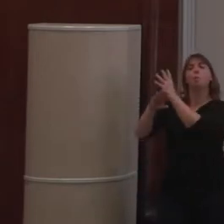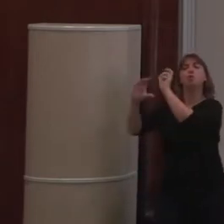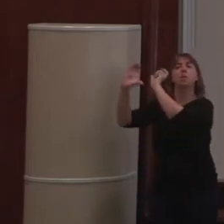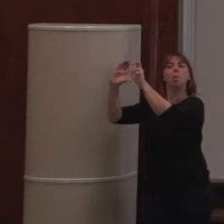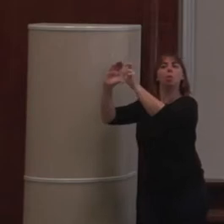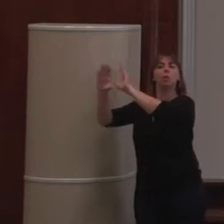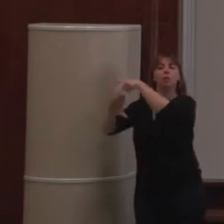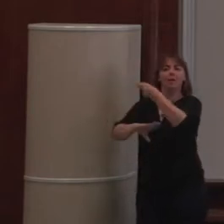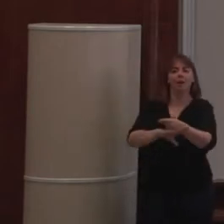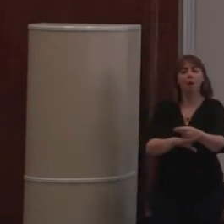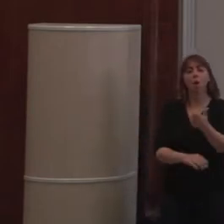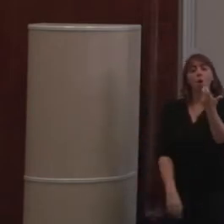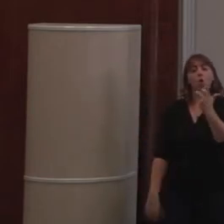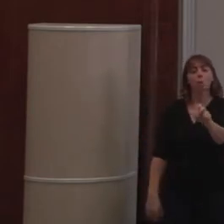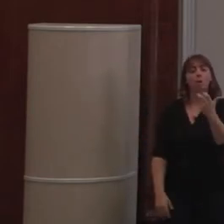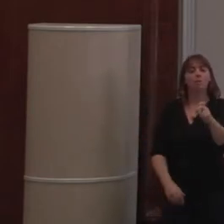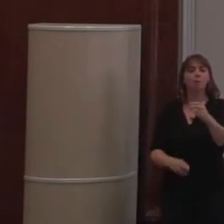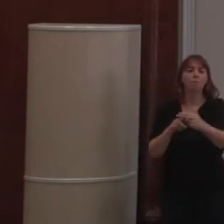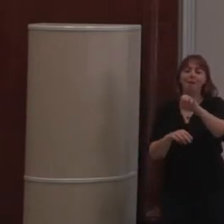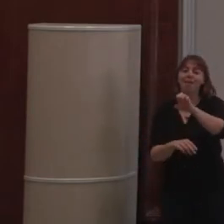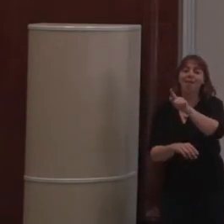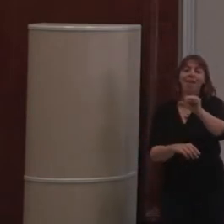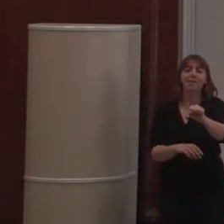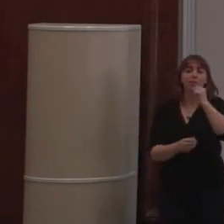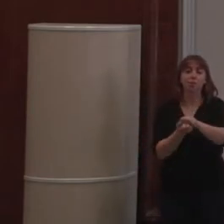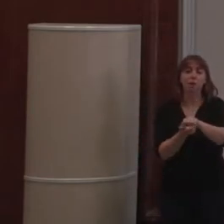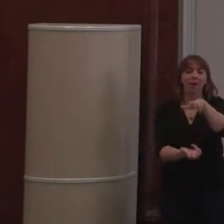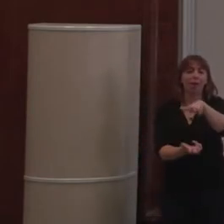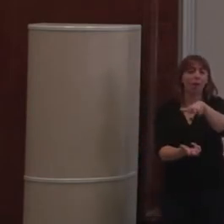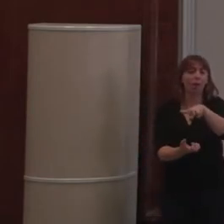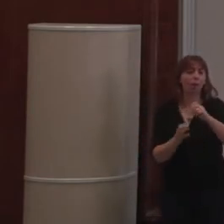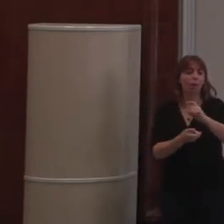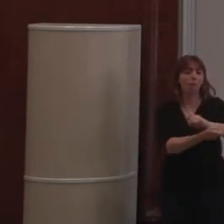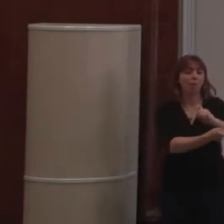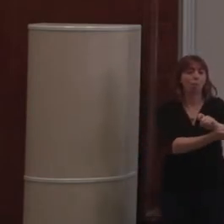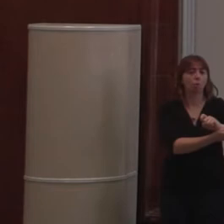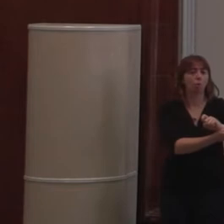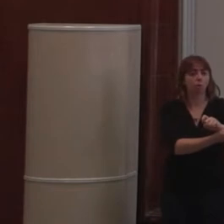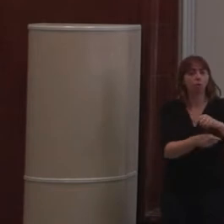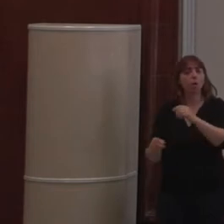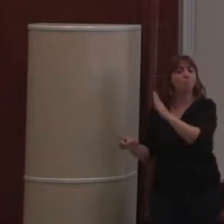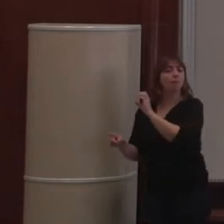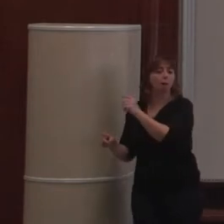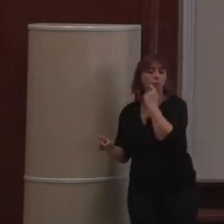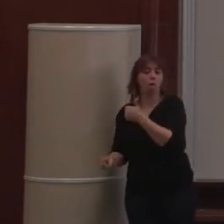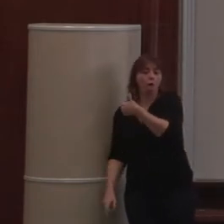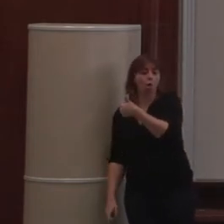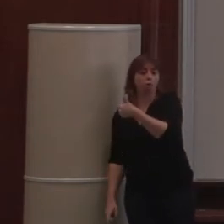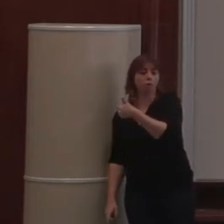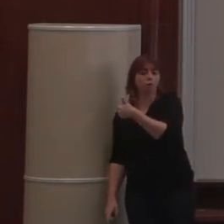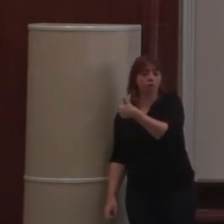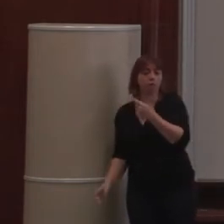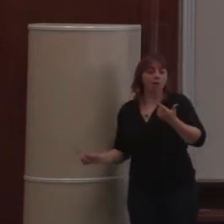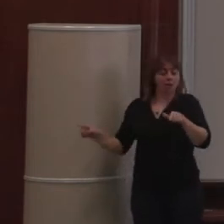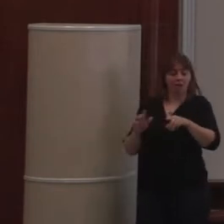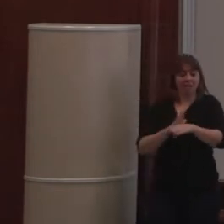300 eggs. 300 paquets Python. Vous vous installez Django, vous avez grosso modo un egg. Rien à voir. Nous, on